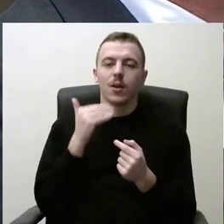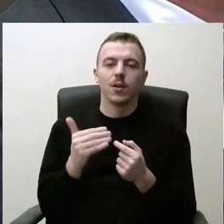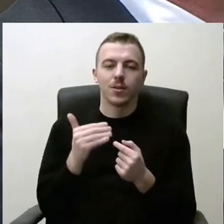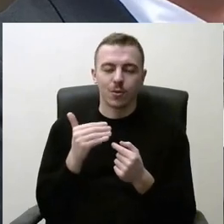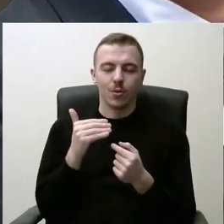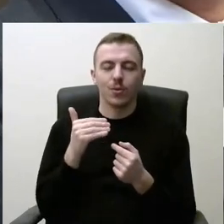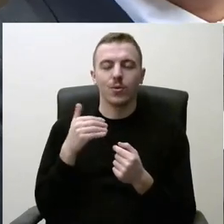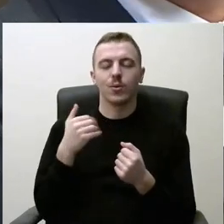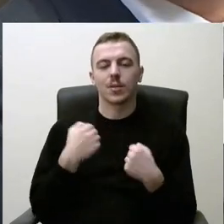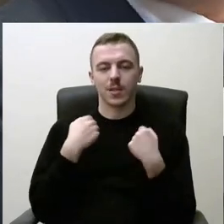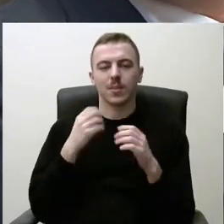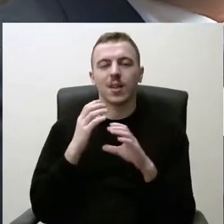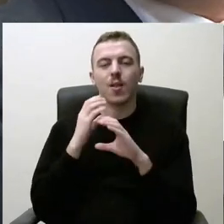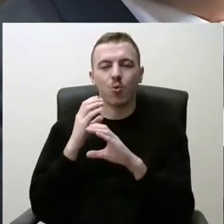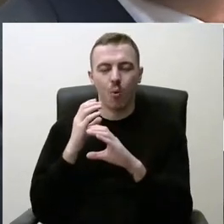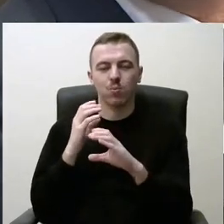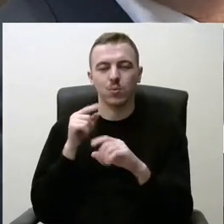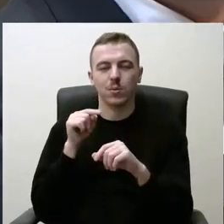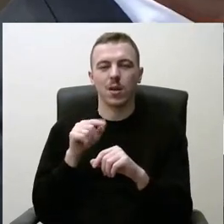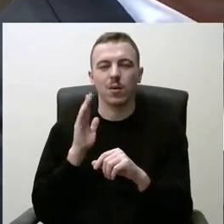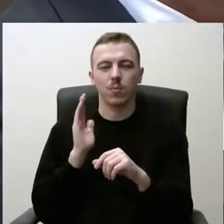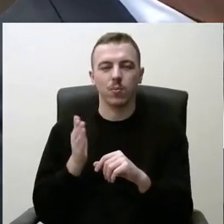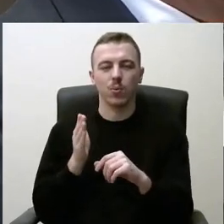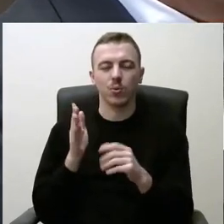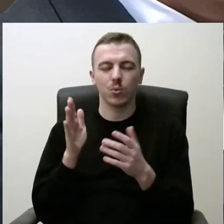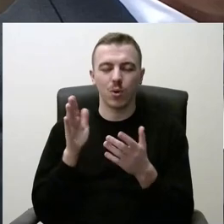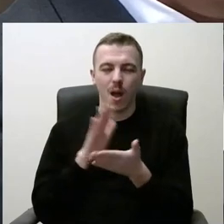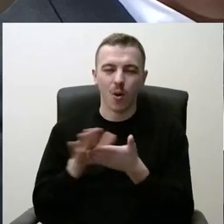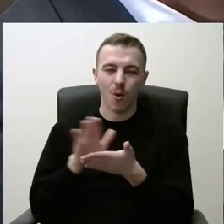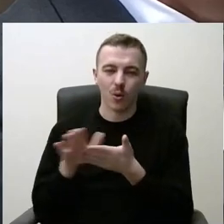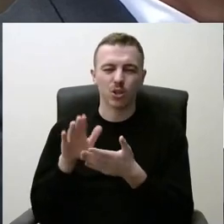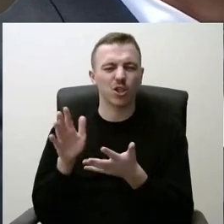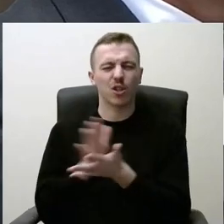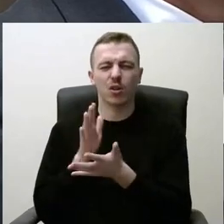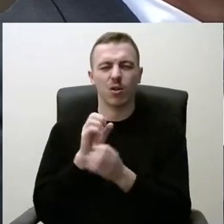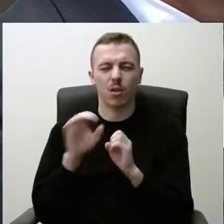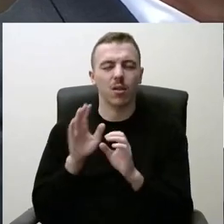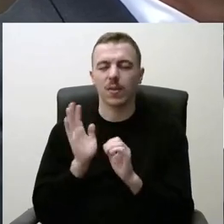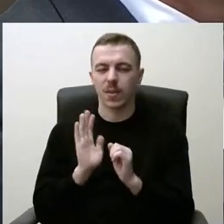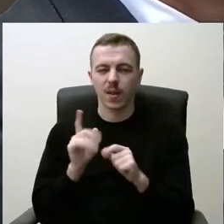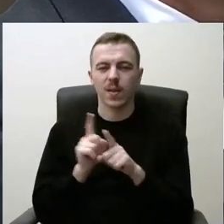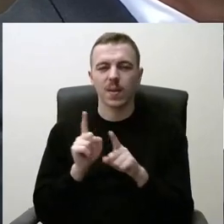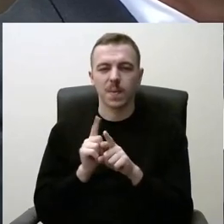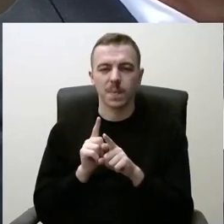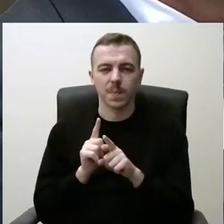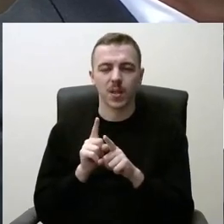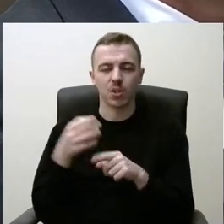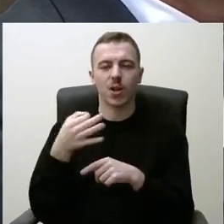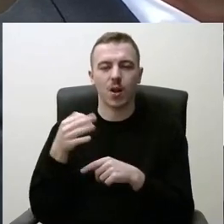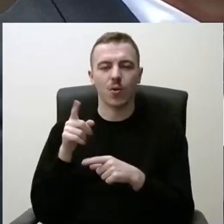būtų jie ekologiškesni, netokie taršus, kad tikrai visose galinėse, jau čia dabar rajone galinėse,